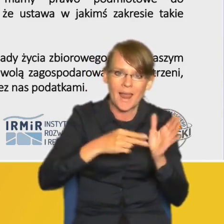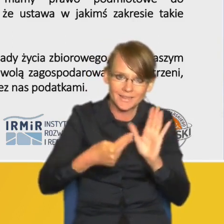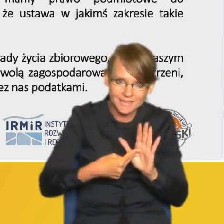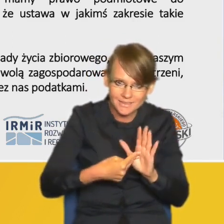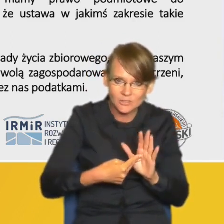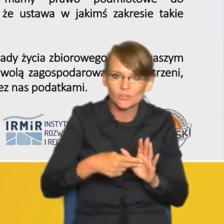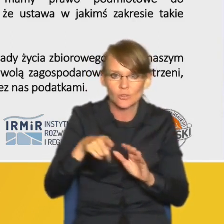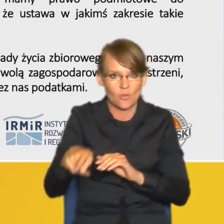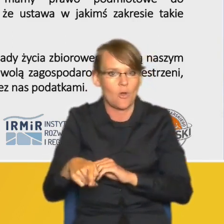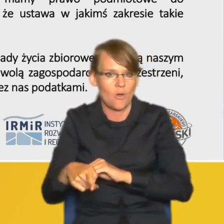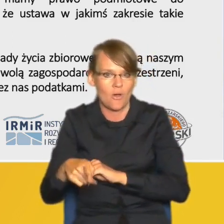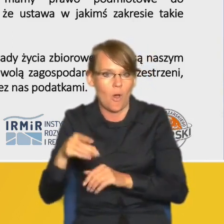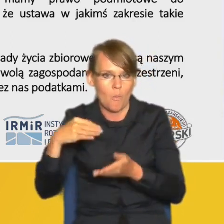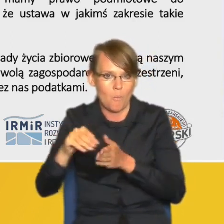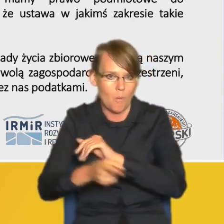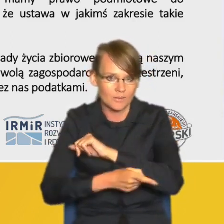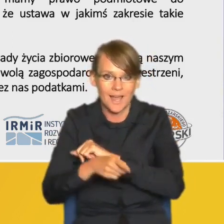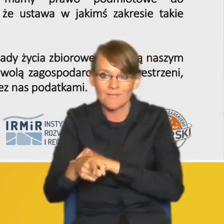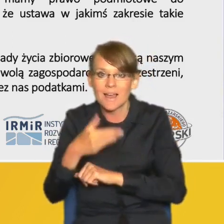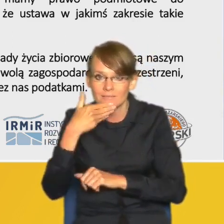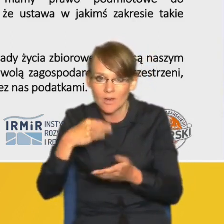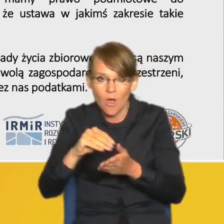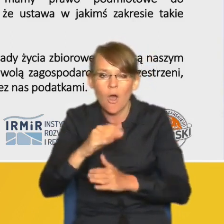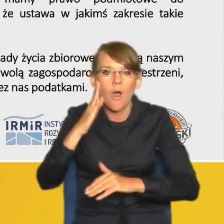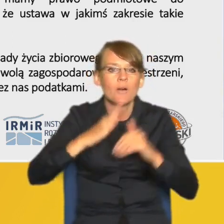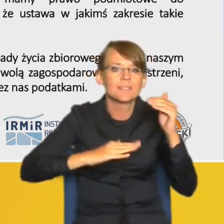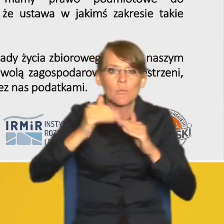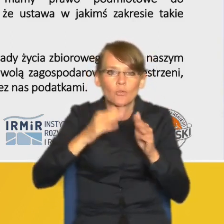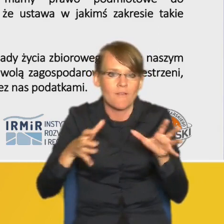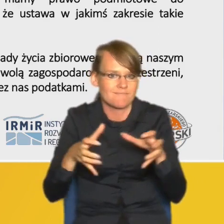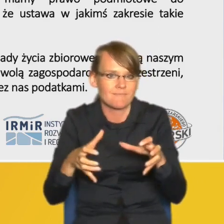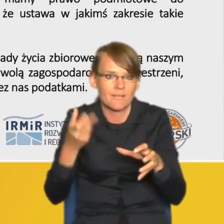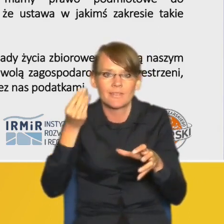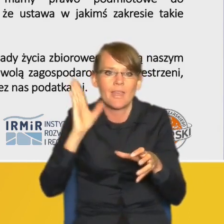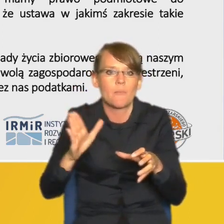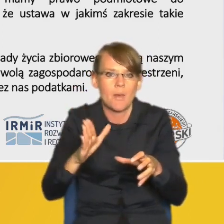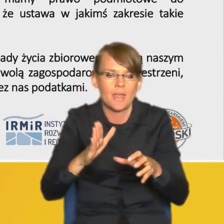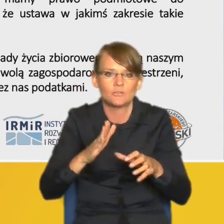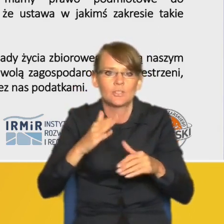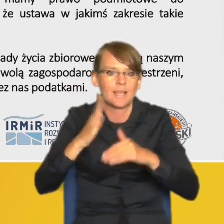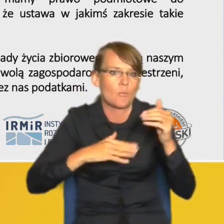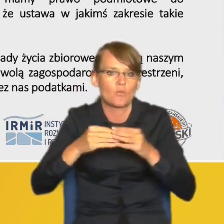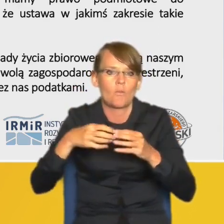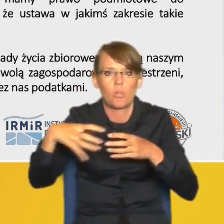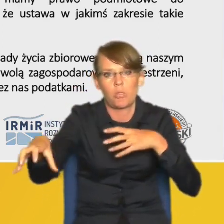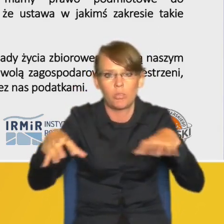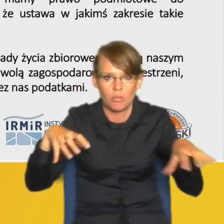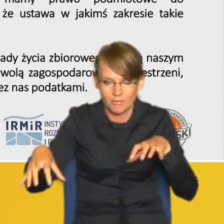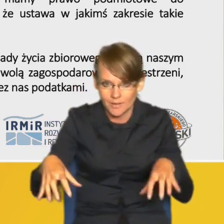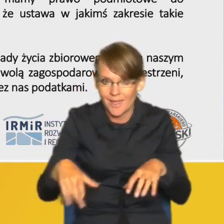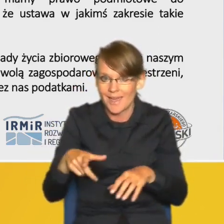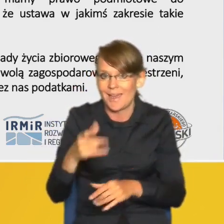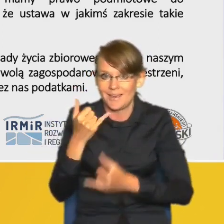zapobiega rozlewaniu się zabudowy i system ten w warunkach dobrze